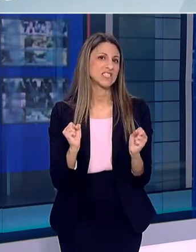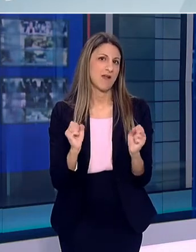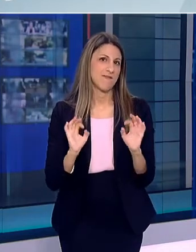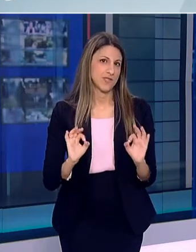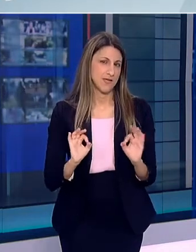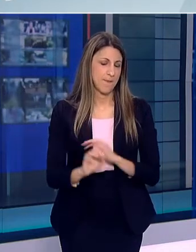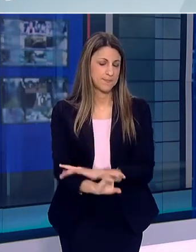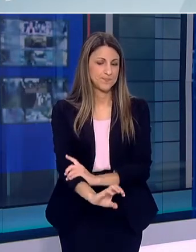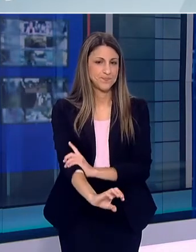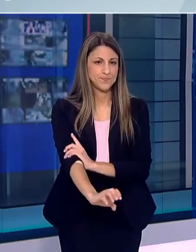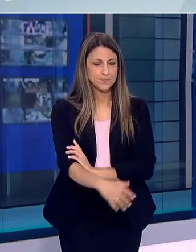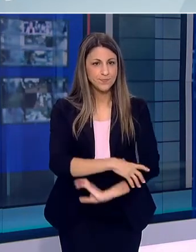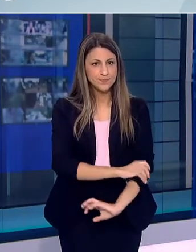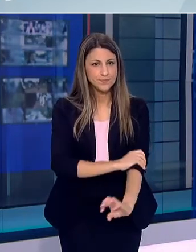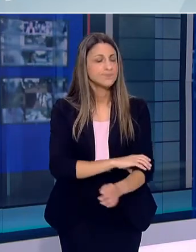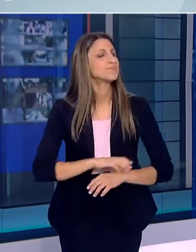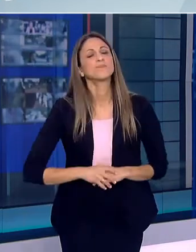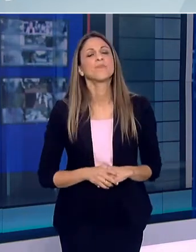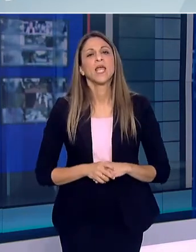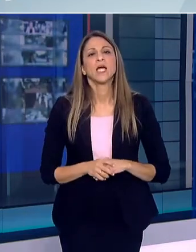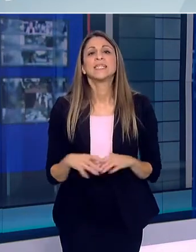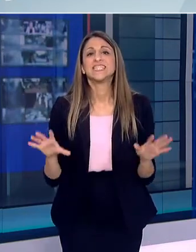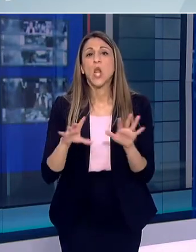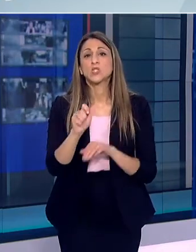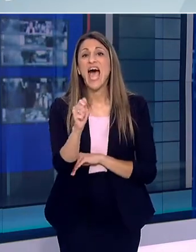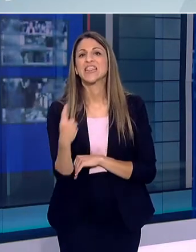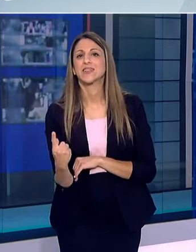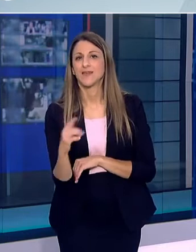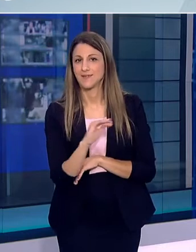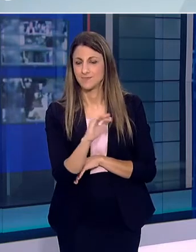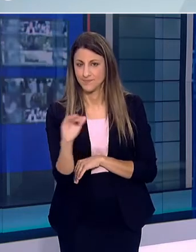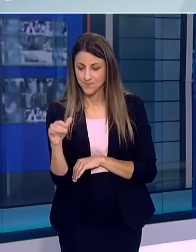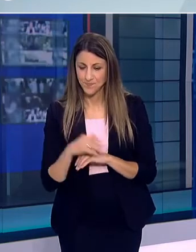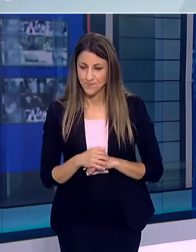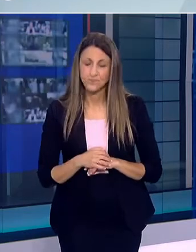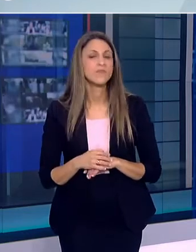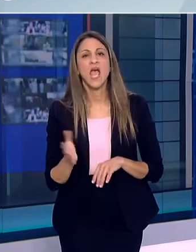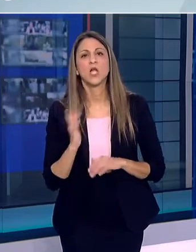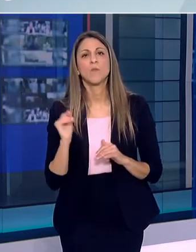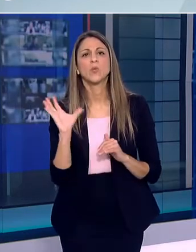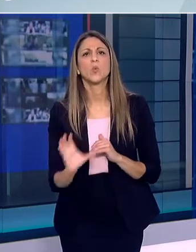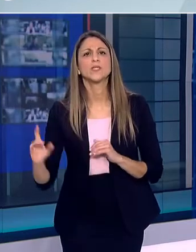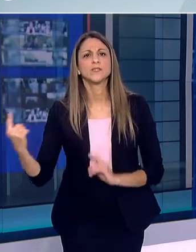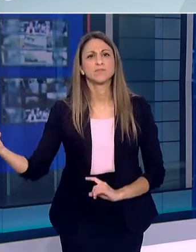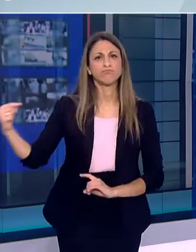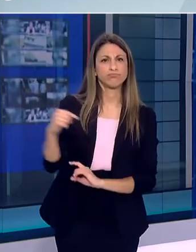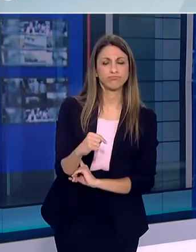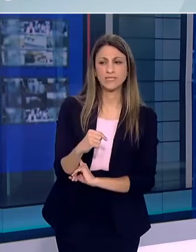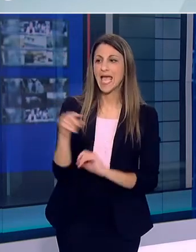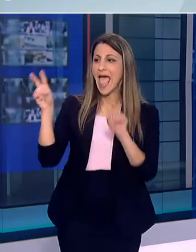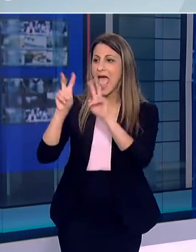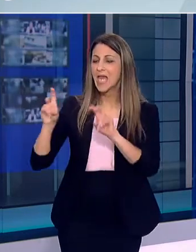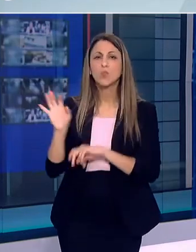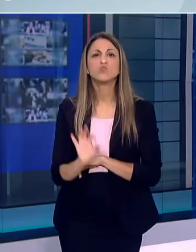Η κυρία Χαραλαμπάκου από τον τηλεοπτικό σταθμό Αντένα Με ποια κριτήρια θα γίνονται η δειγματολήπτικη έλεγχη στους τουρίστες Πού θα γίνονται η έλεγχη